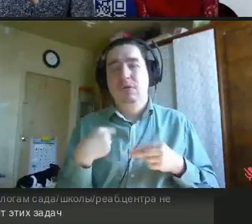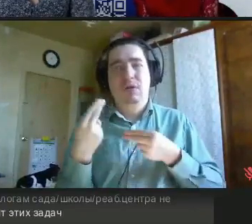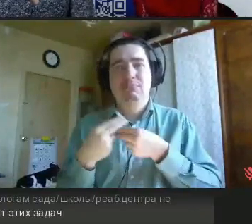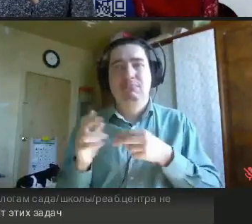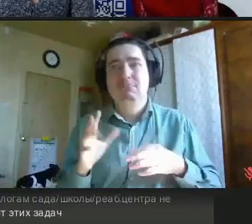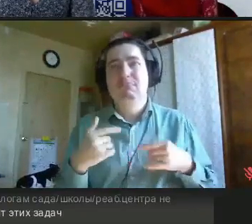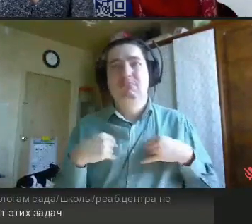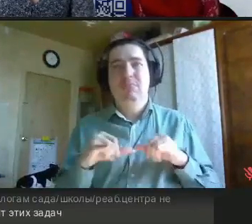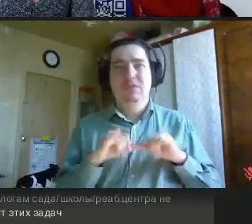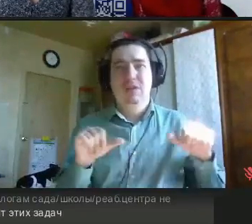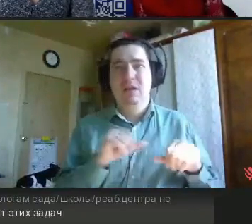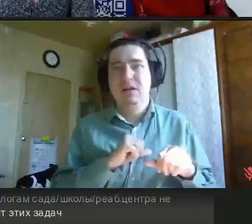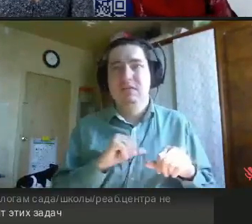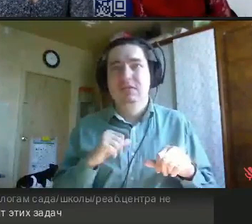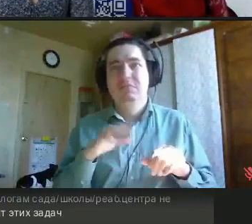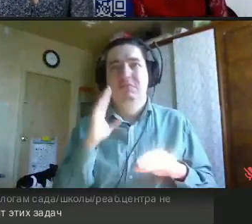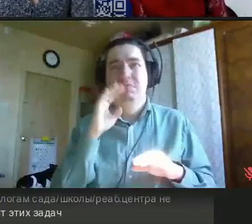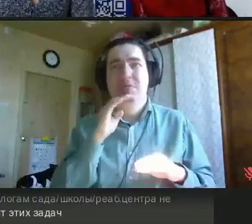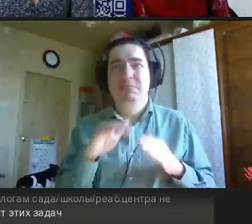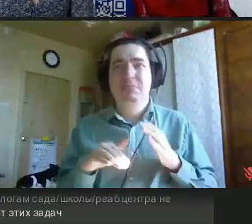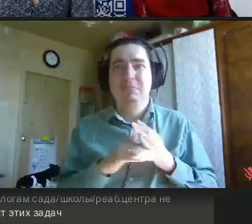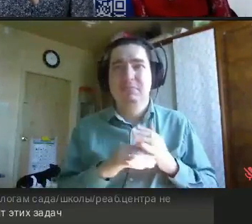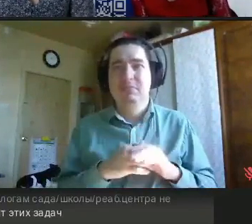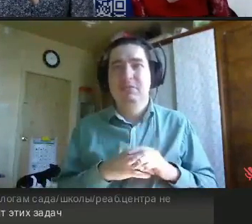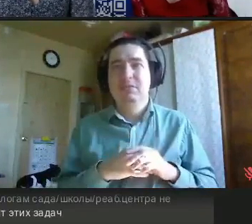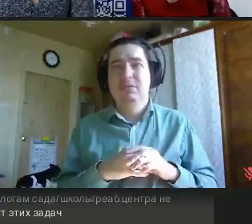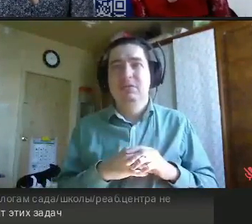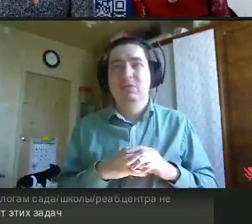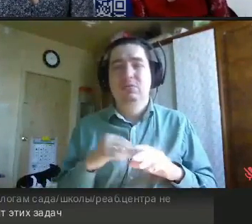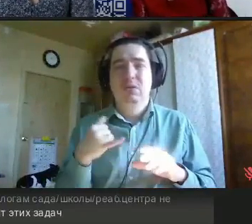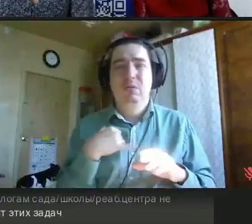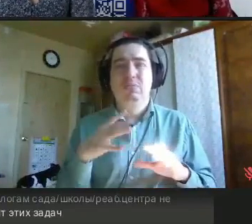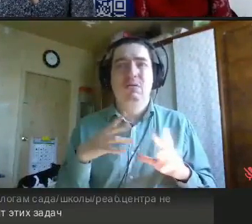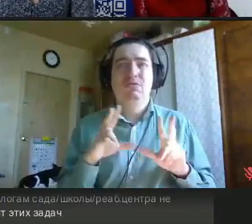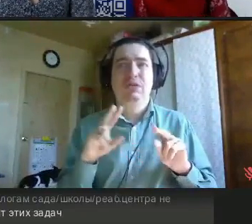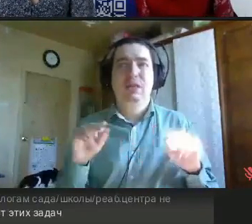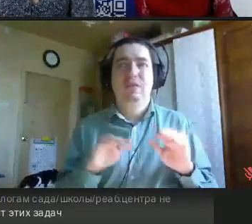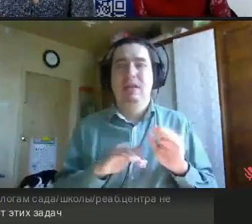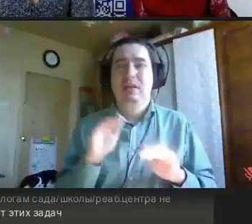отвернулся. Детство было полное счастливых воспоминаний,